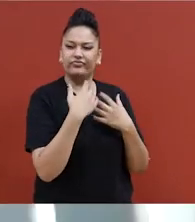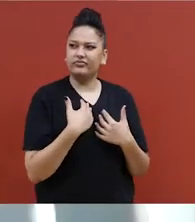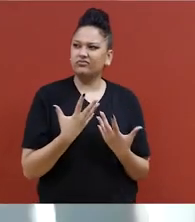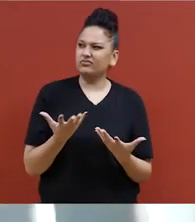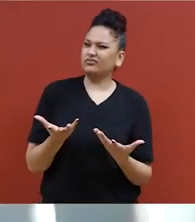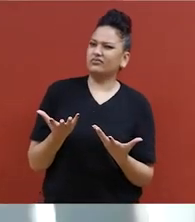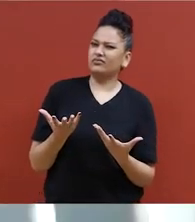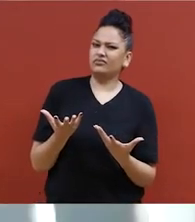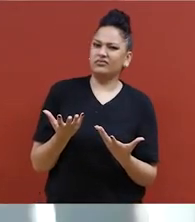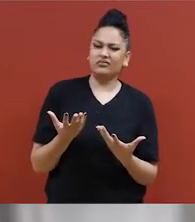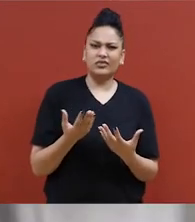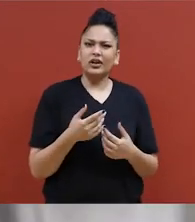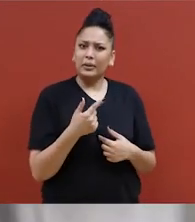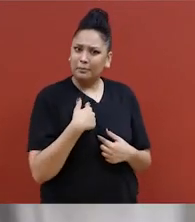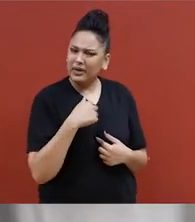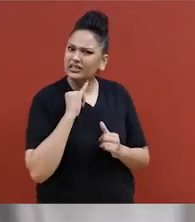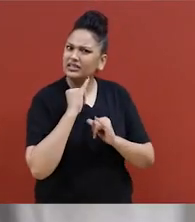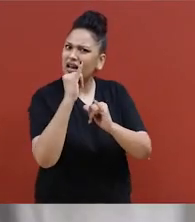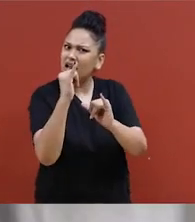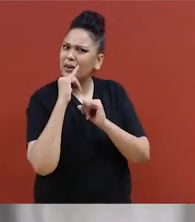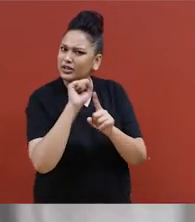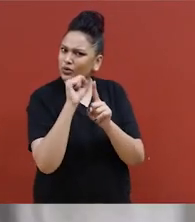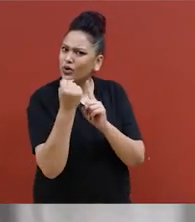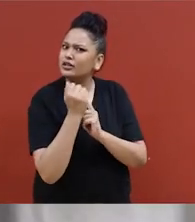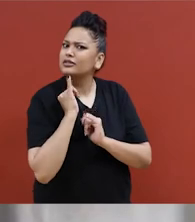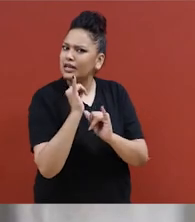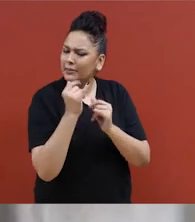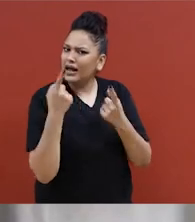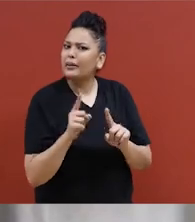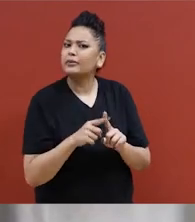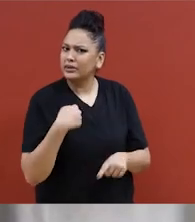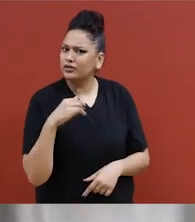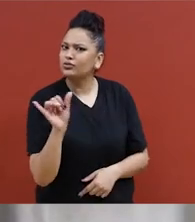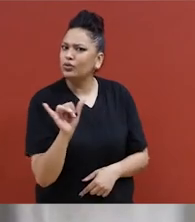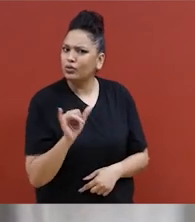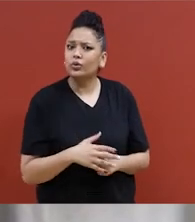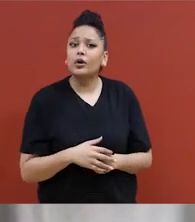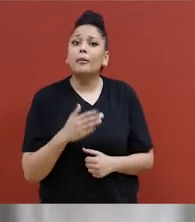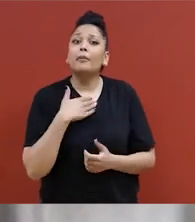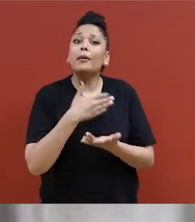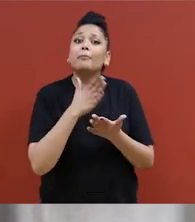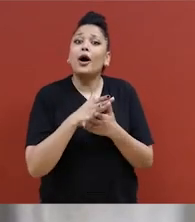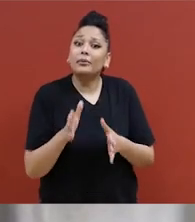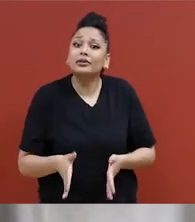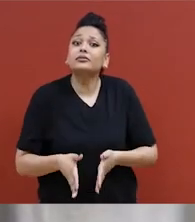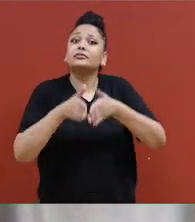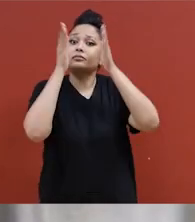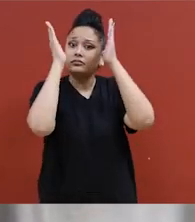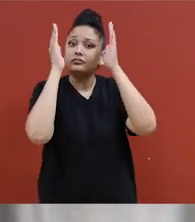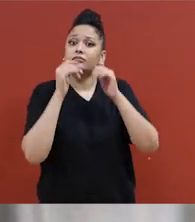J'ai eu la même situation aussi parce que mon appartement se trouve face à la salle du personnel.